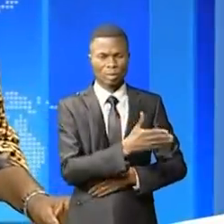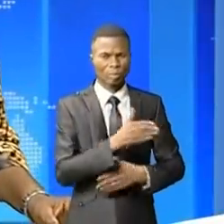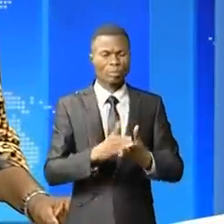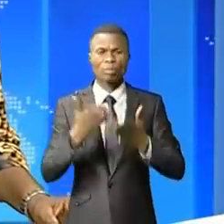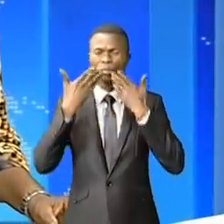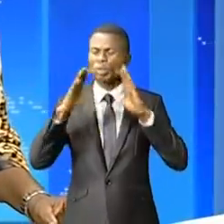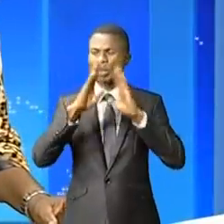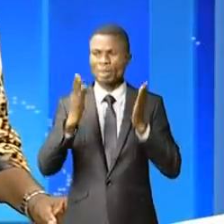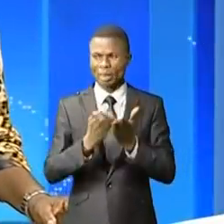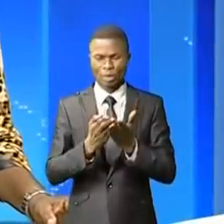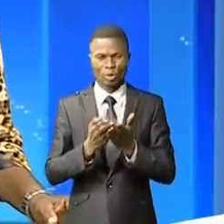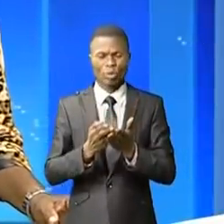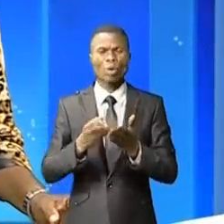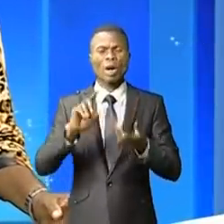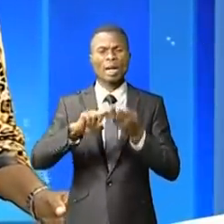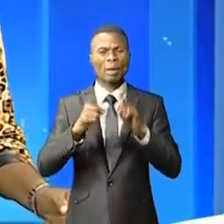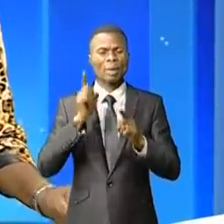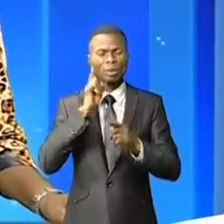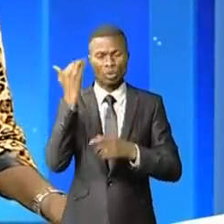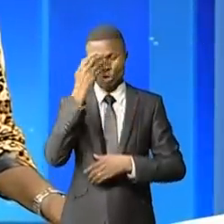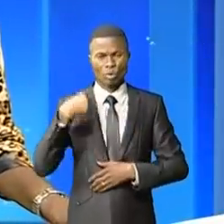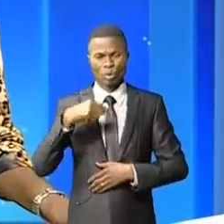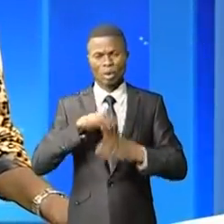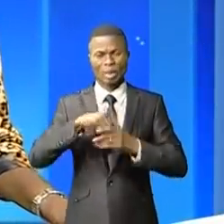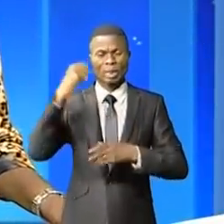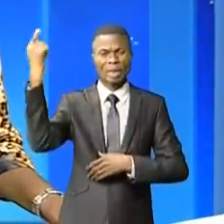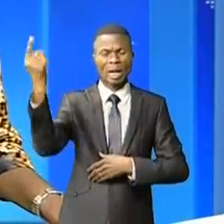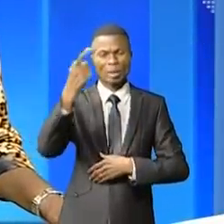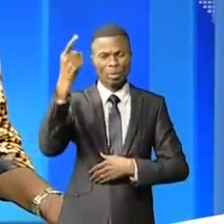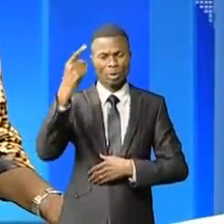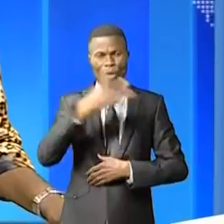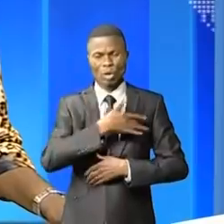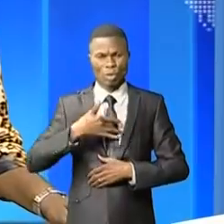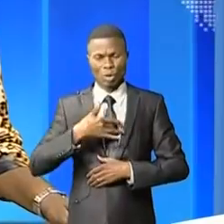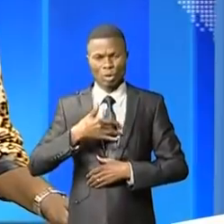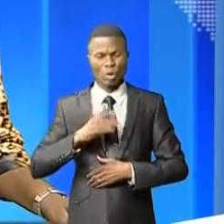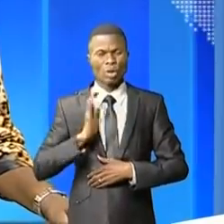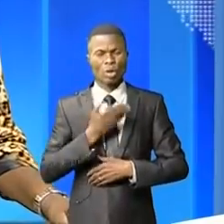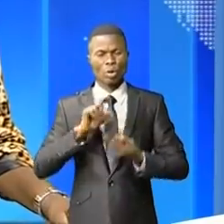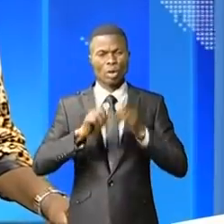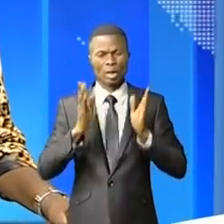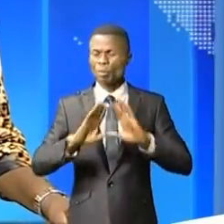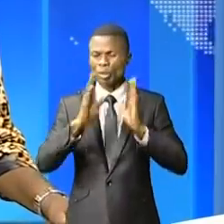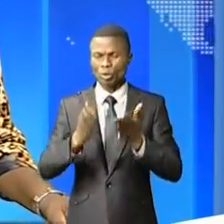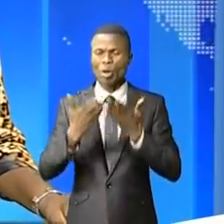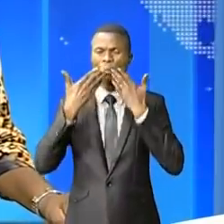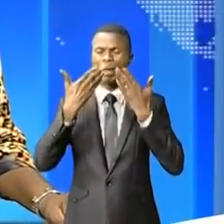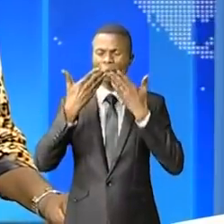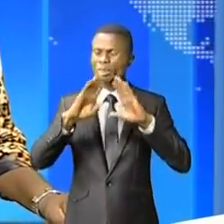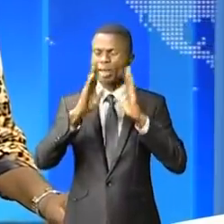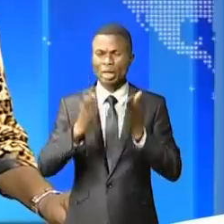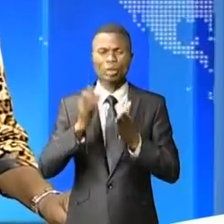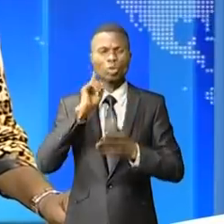Merci à vous chers téléspectateurs de nous avoir suivis à travers le monde. au nom de Nono Masekou et Pati Kouedi qui ont